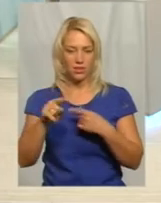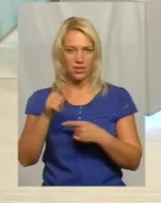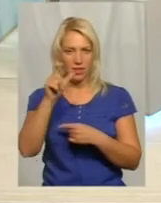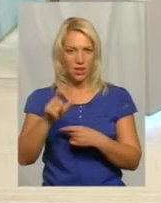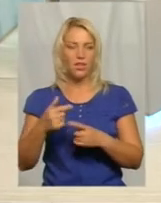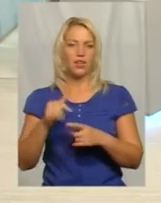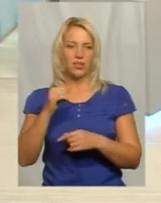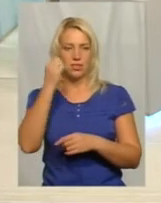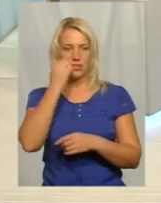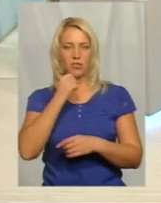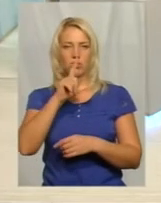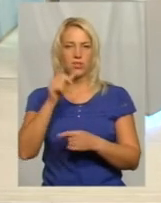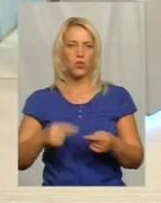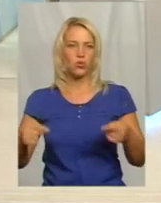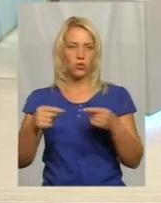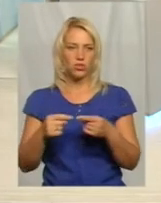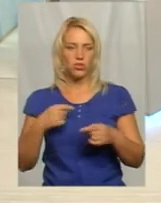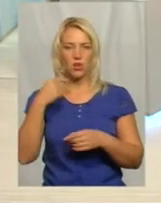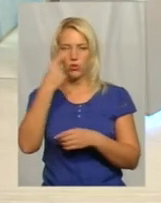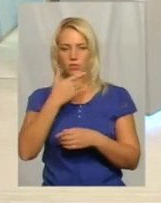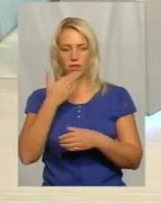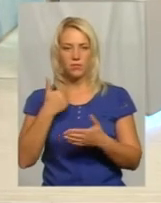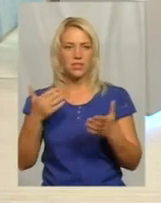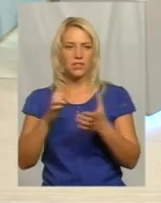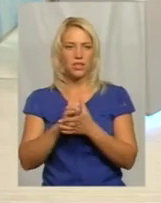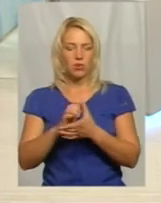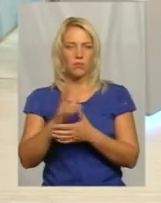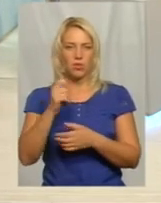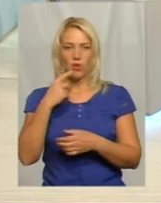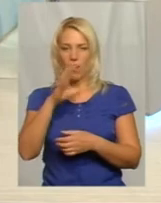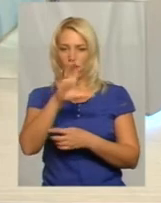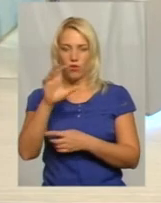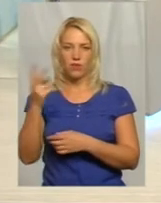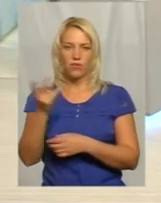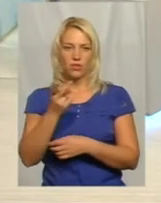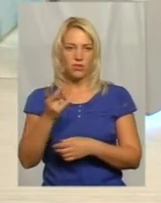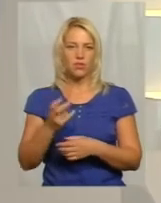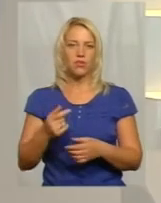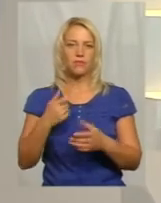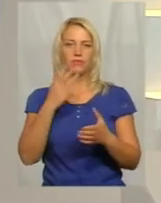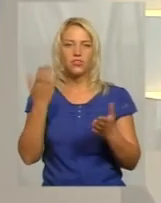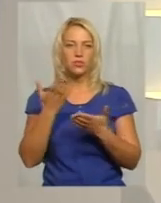Дякую за уточнення. Ми ж особисто не знайомі, а за фото вичемо схожі. Дякую.